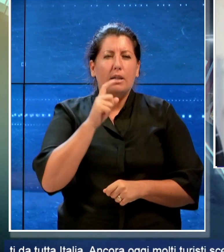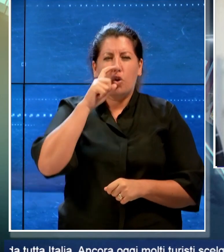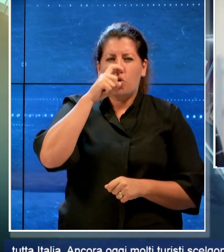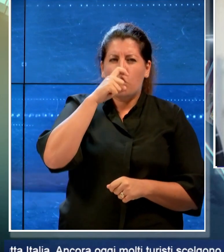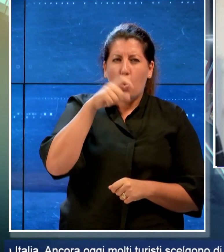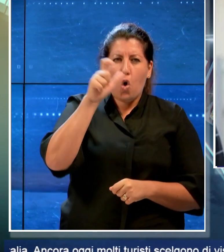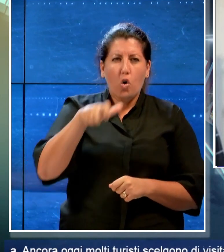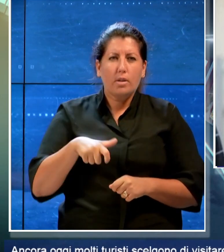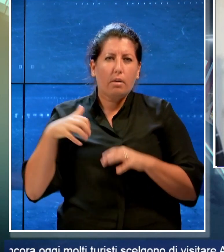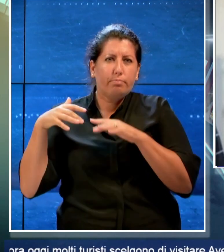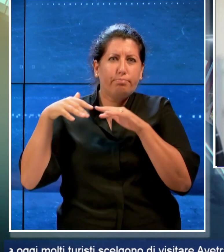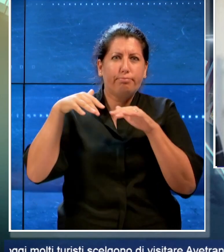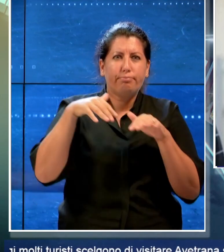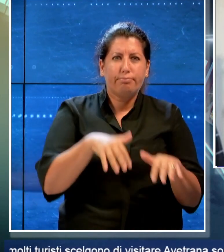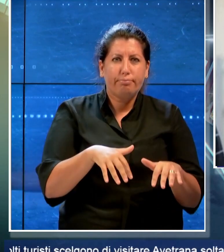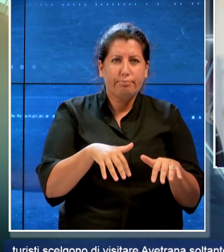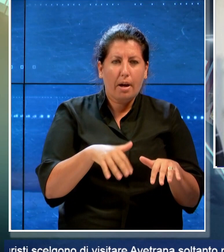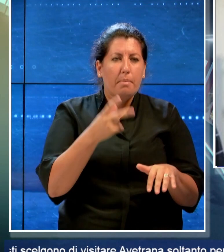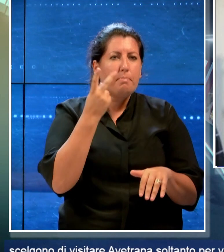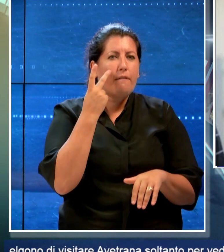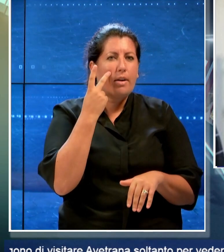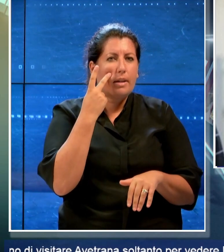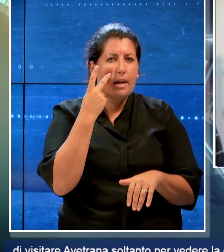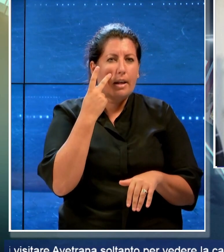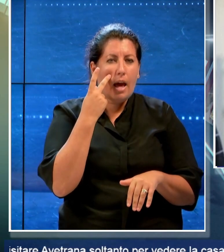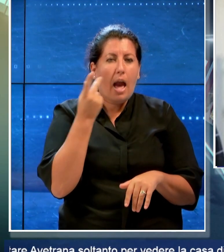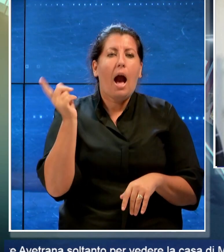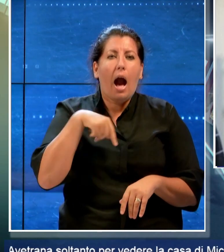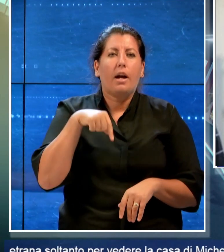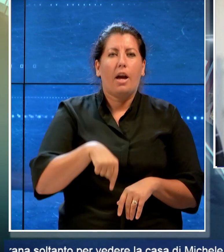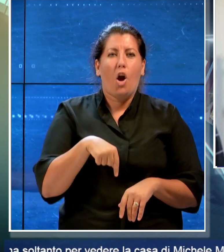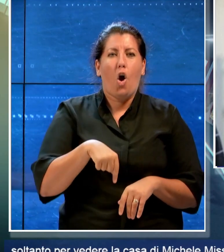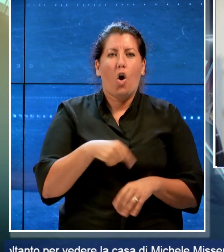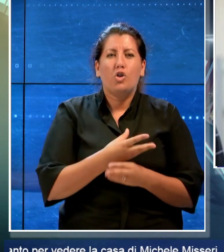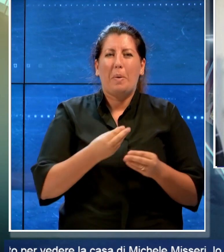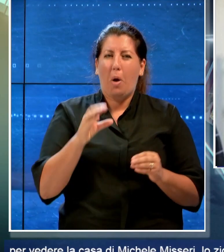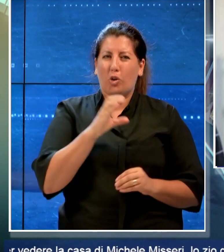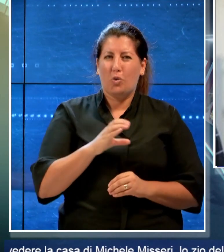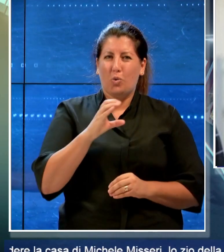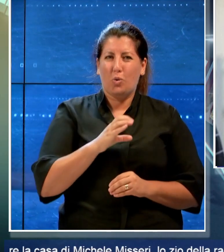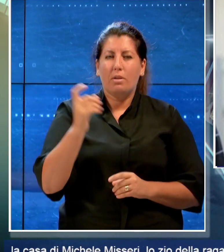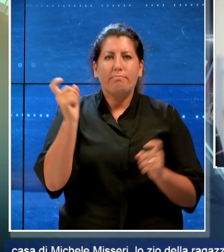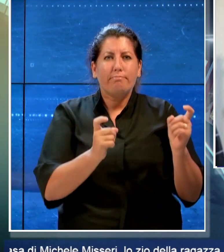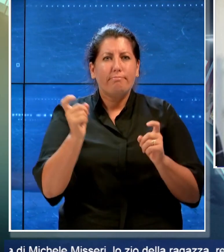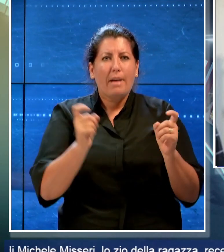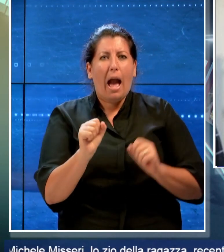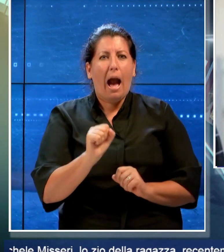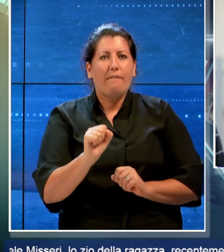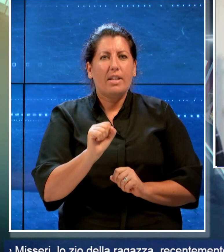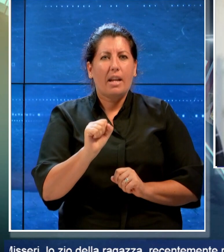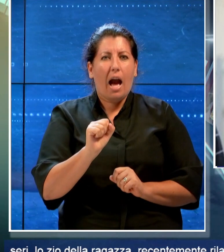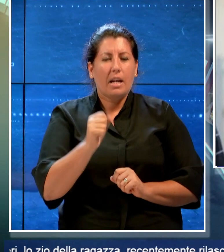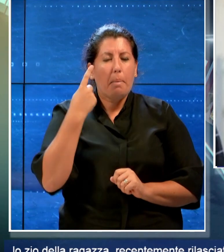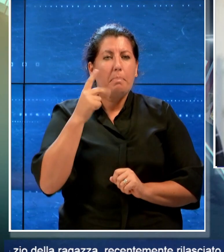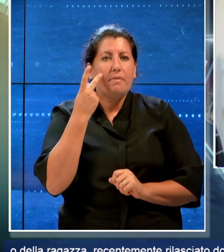da tutta Italia Ancora oggi molti turisti scelgono di visitare a vetrana soltanto per vedere la